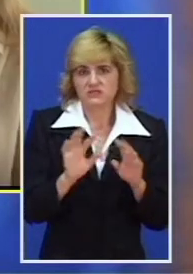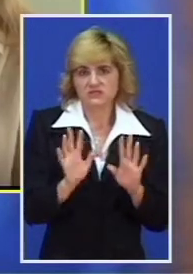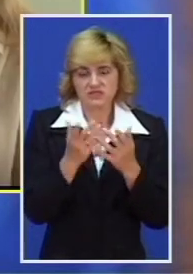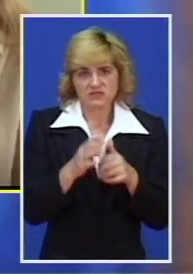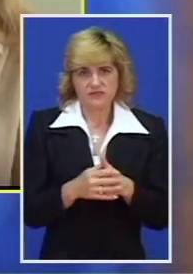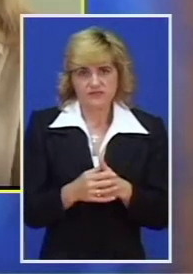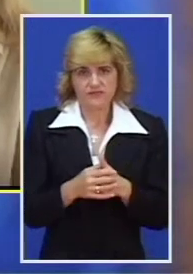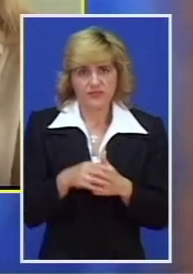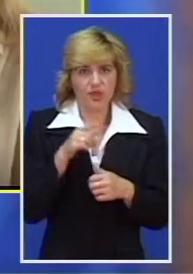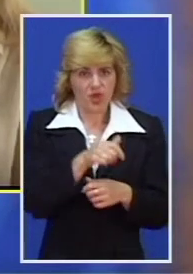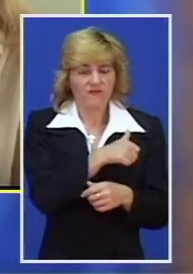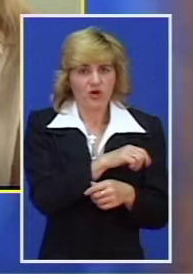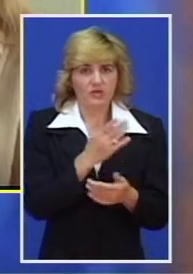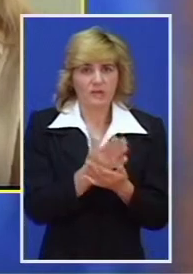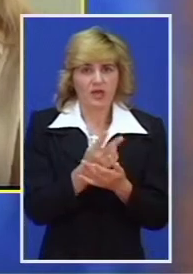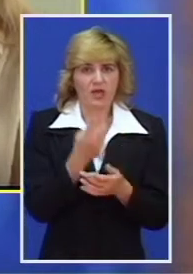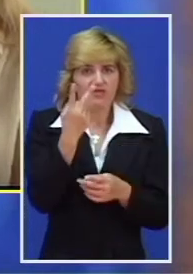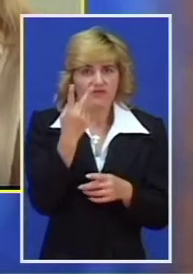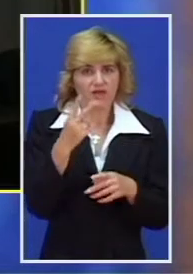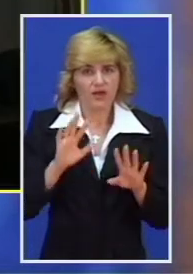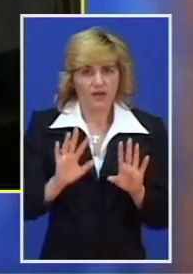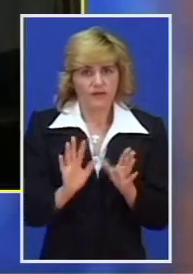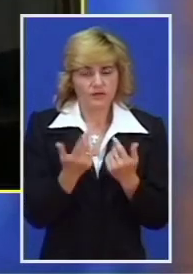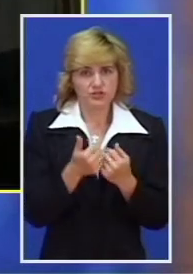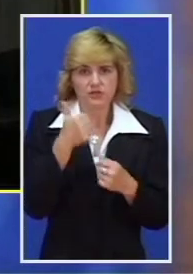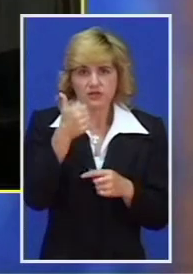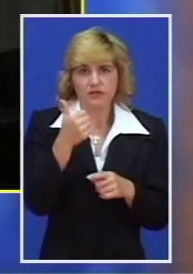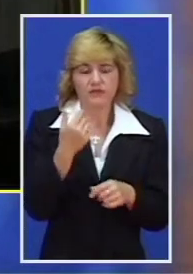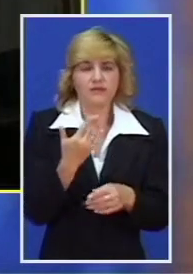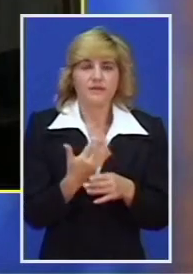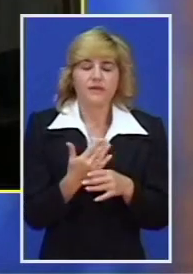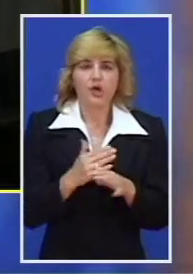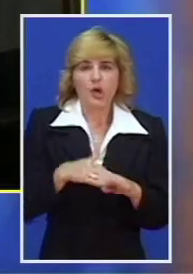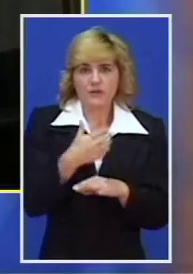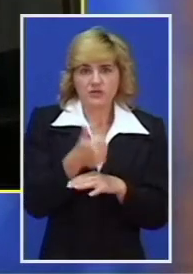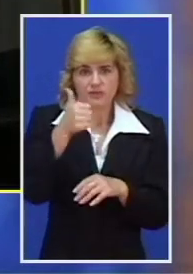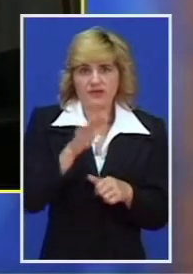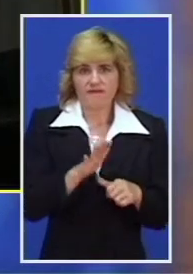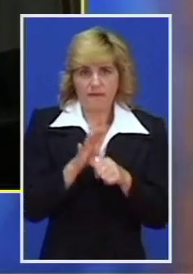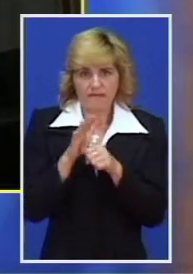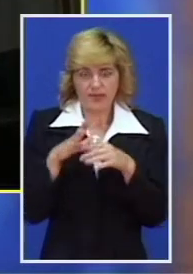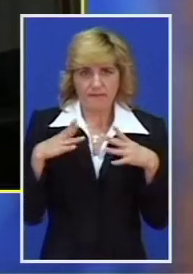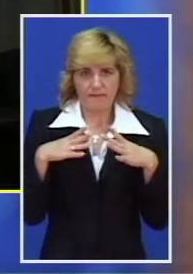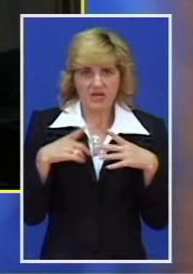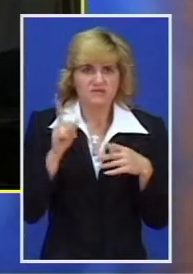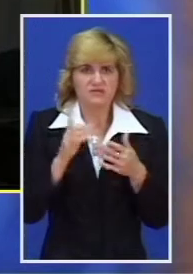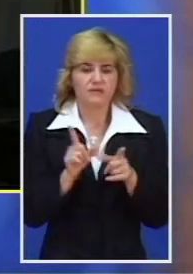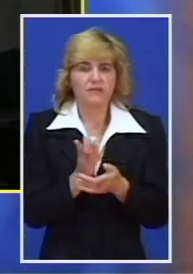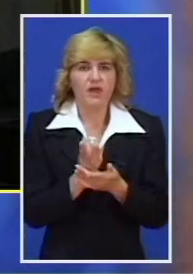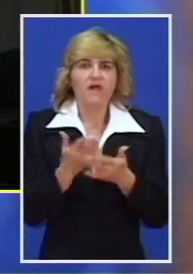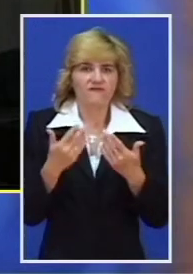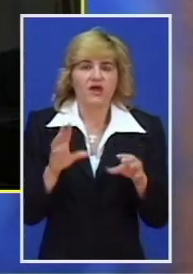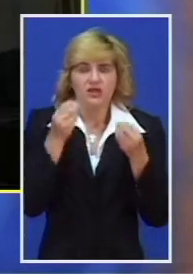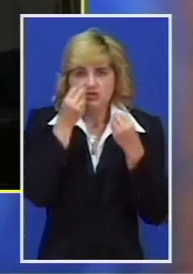godine je bilo dva požara, s tim da je jedan bio posle prvomajskih praznika, nije bilo veće materialne štete